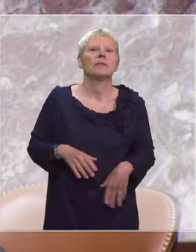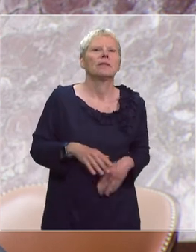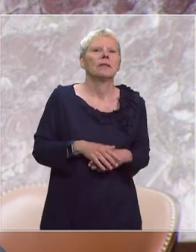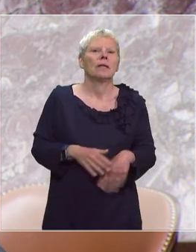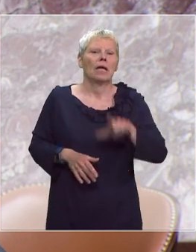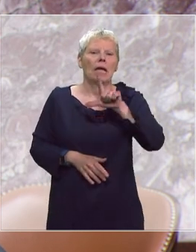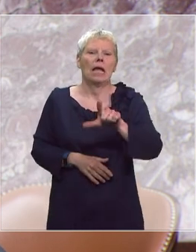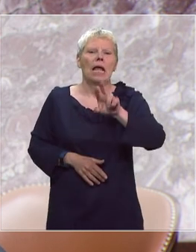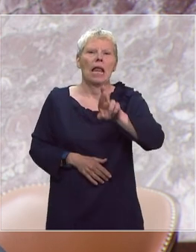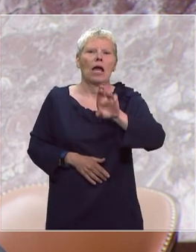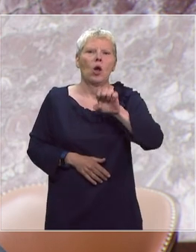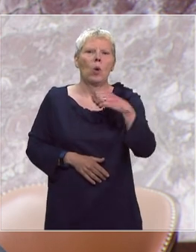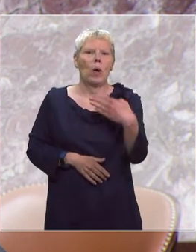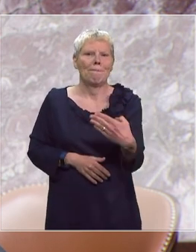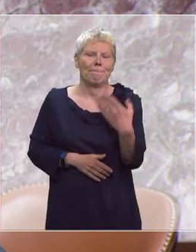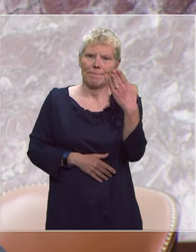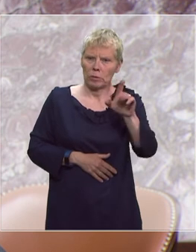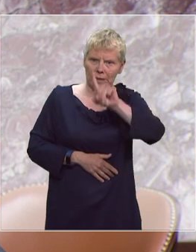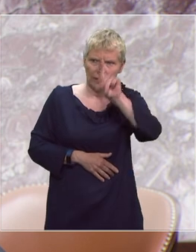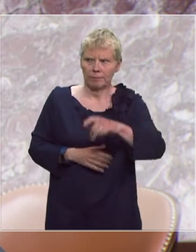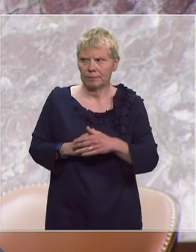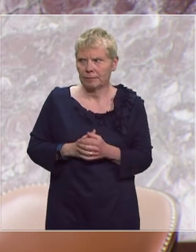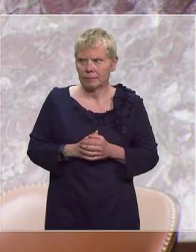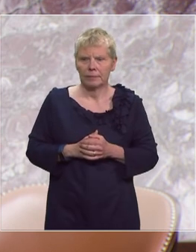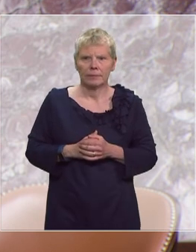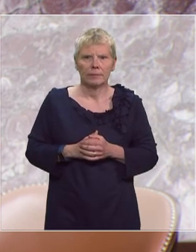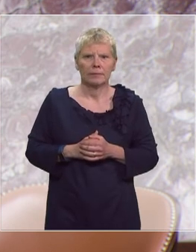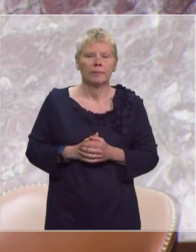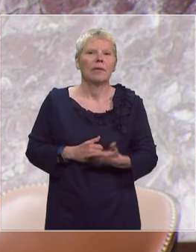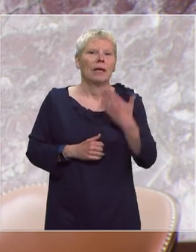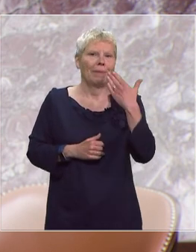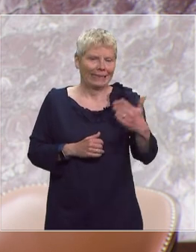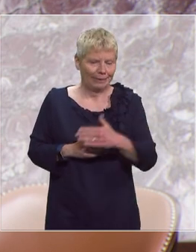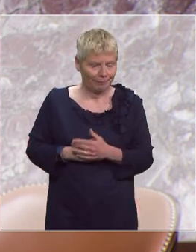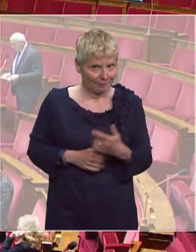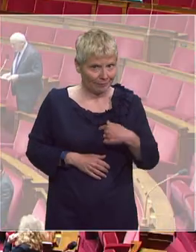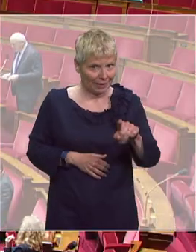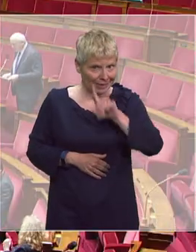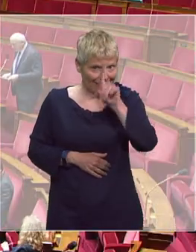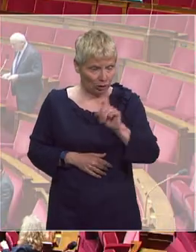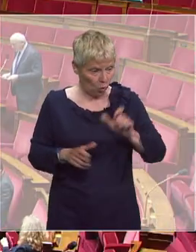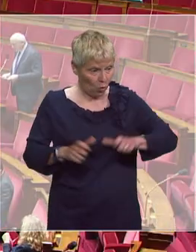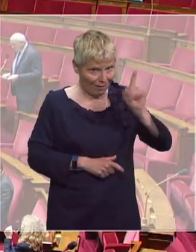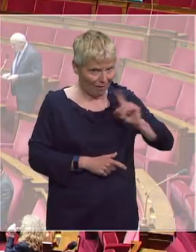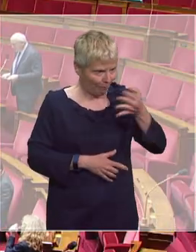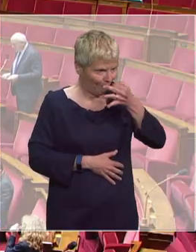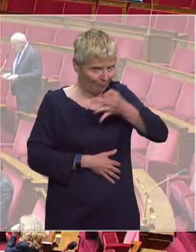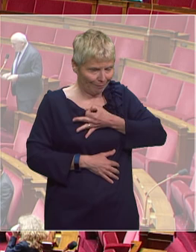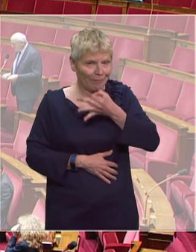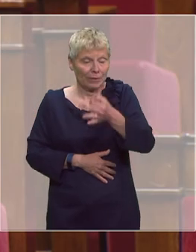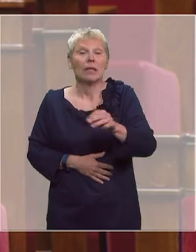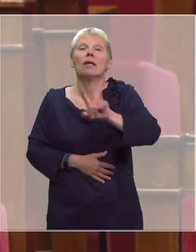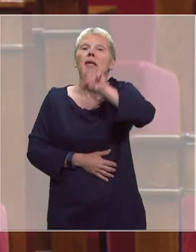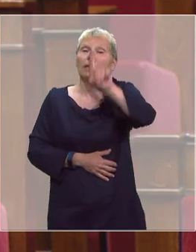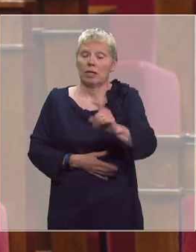Marche, une autre question de madame Aurore Berger, cette fois. Oui, merci, monsieur le Président. Cette question de ma collègue Aurore Berger s'adresse à monsieur